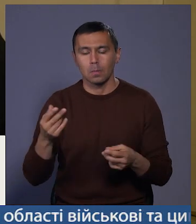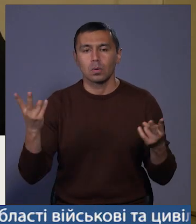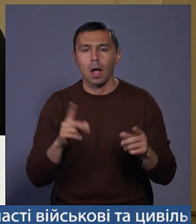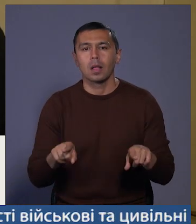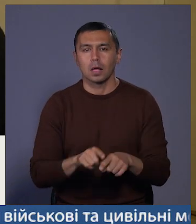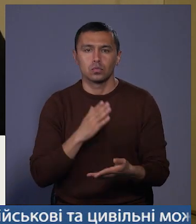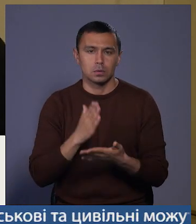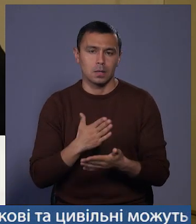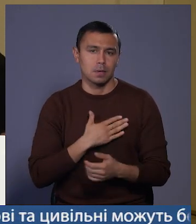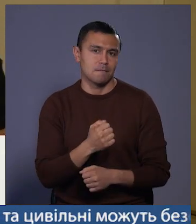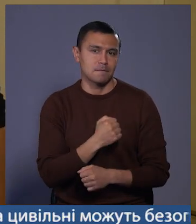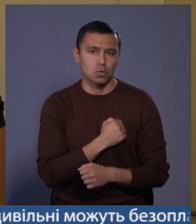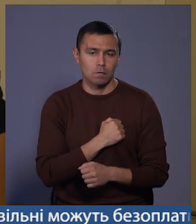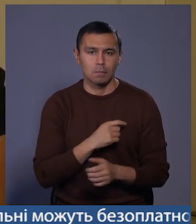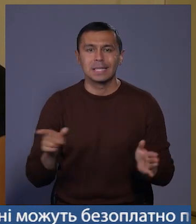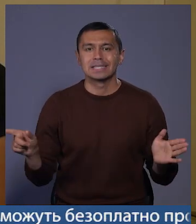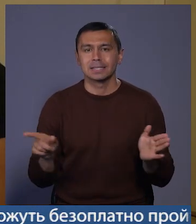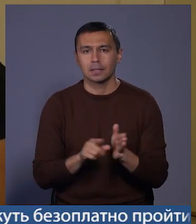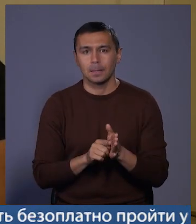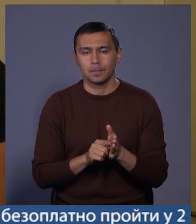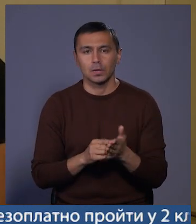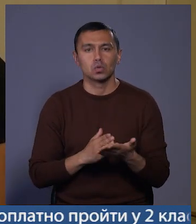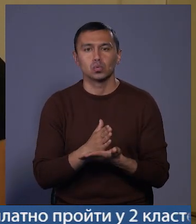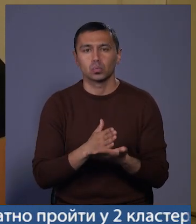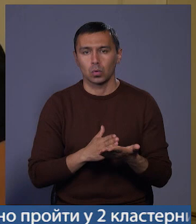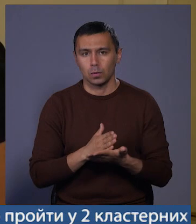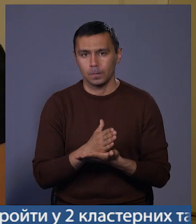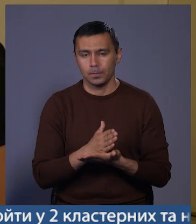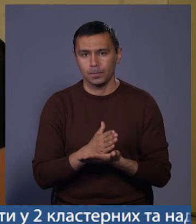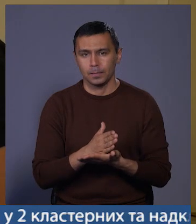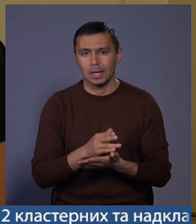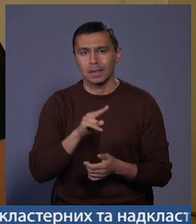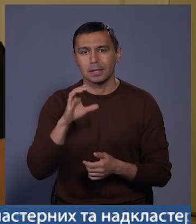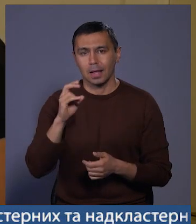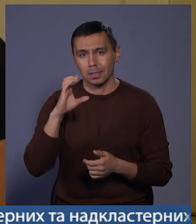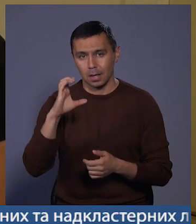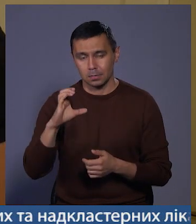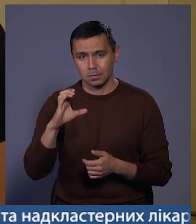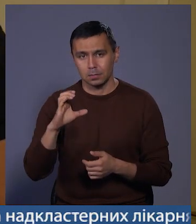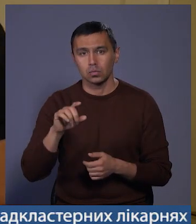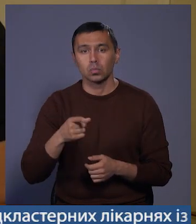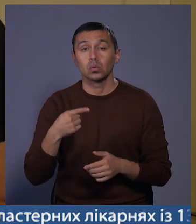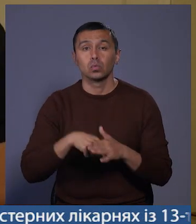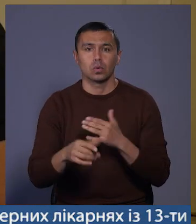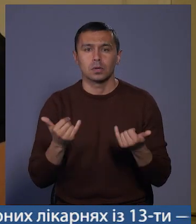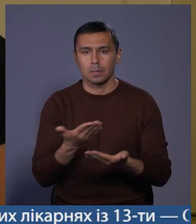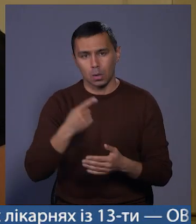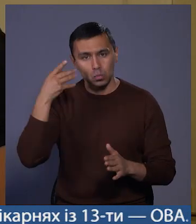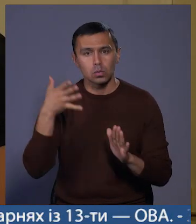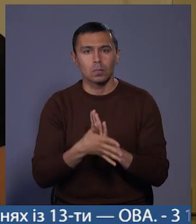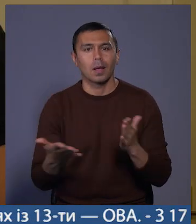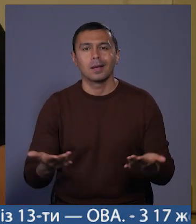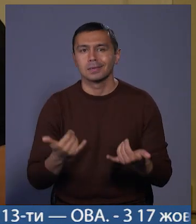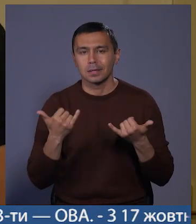також і з нашими військовими, і з служби ДСНС. Чому? Тому що зараз ми розуміємо, які